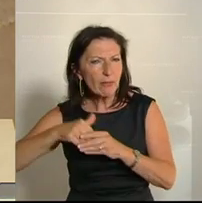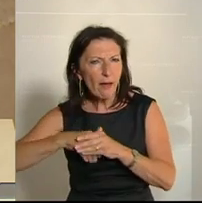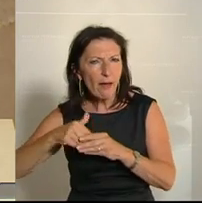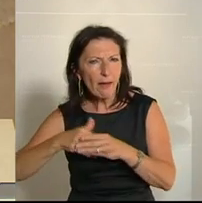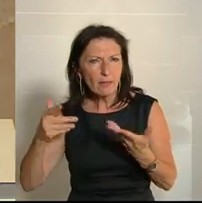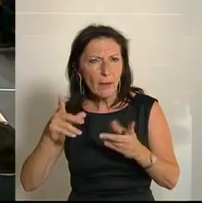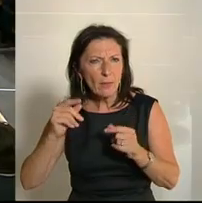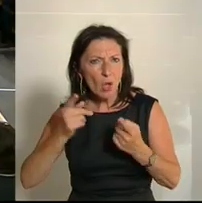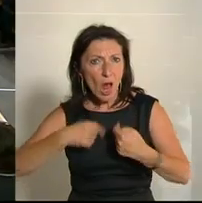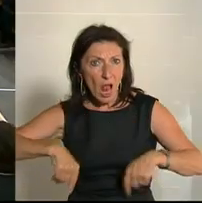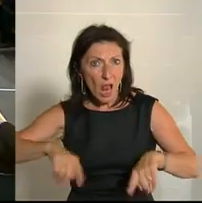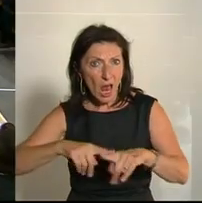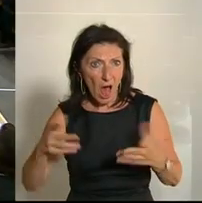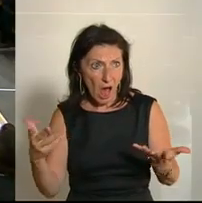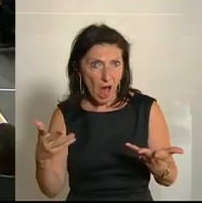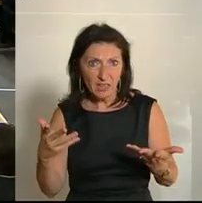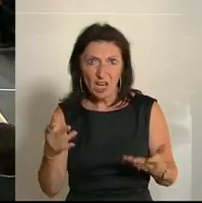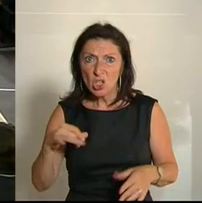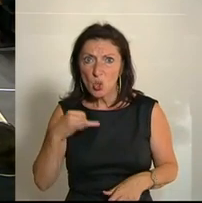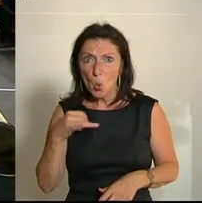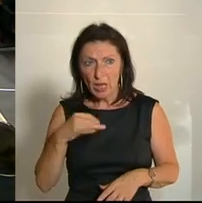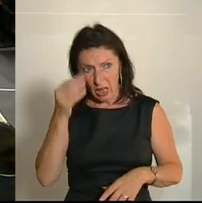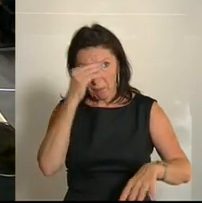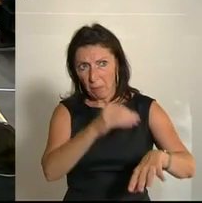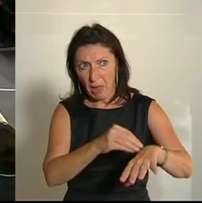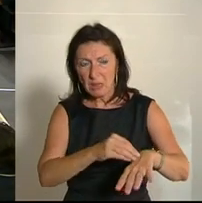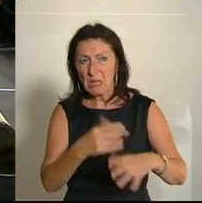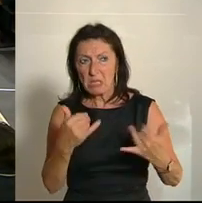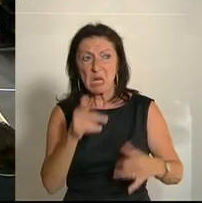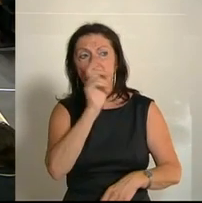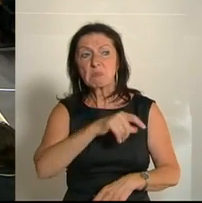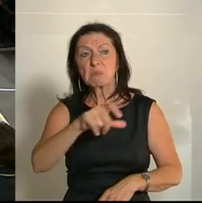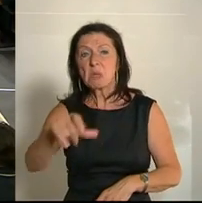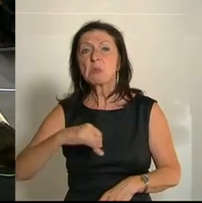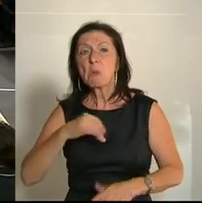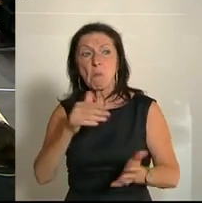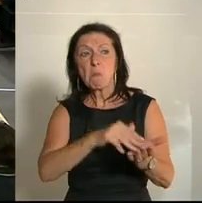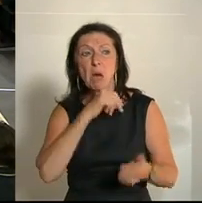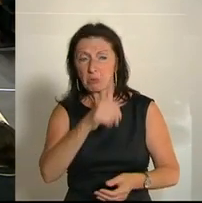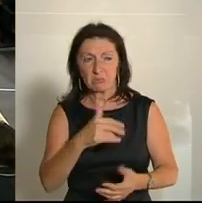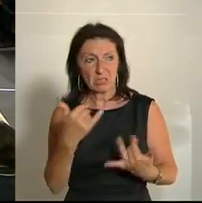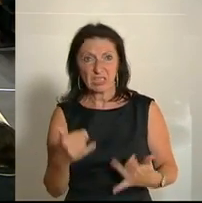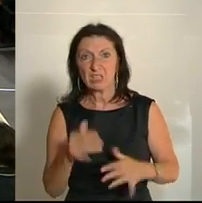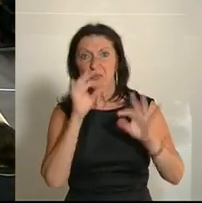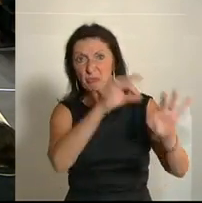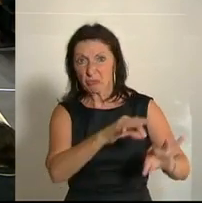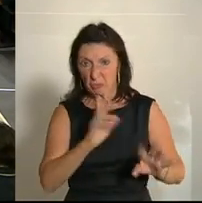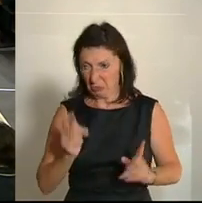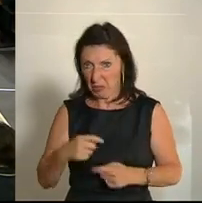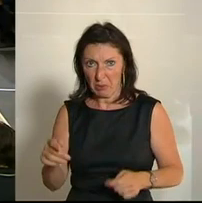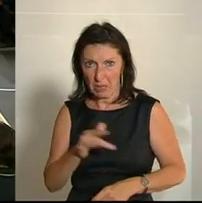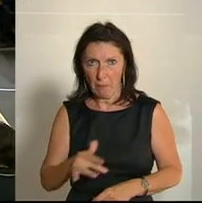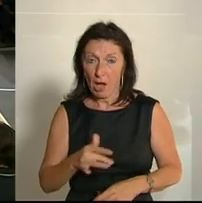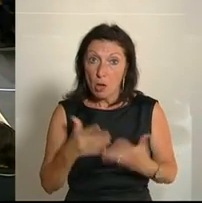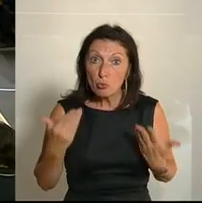heißt, dass ein Land seinen Jugendlichen ausrichtet. Wir brauchen euch gerade nicht. Wir haben gerade keinen Platz für euch. Und